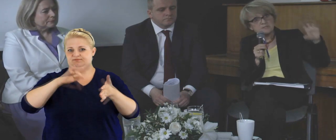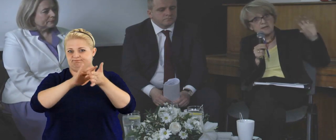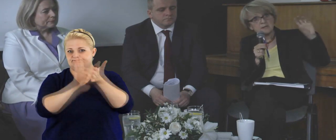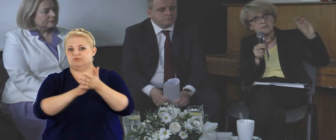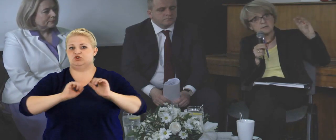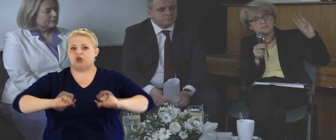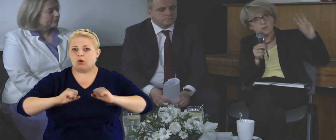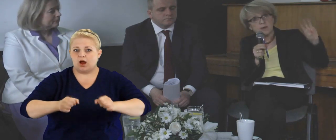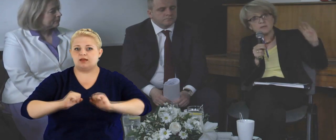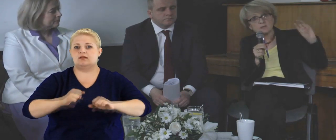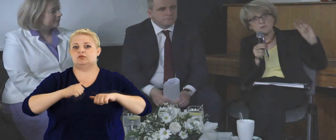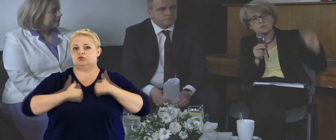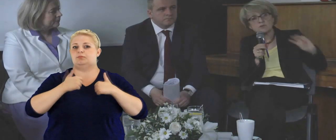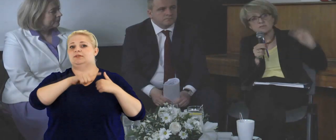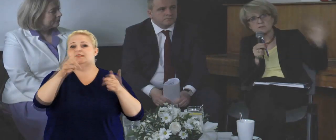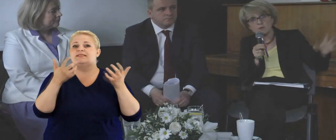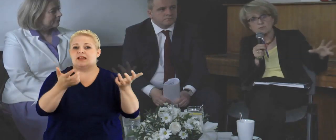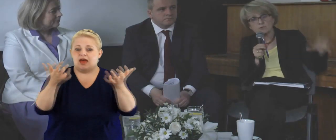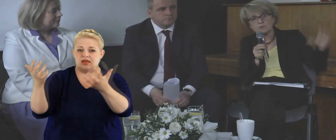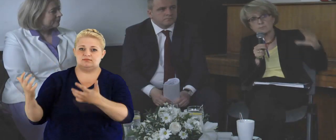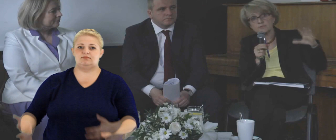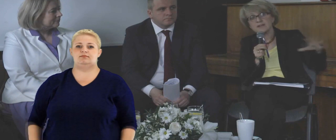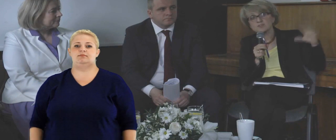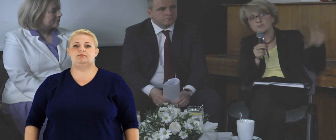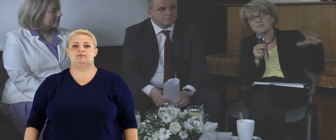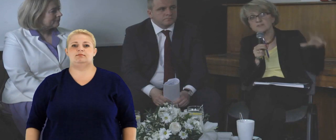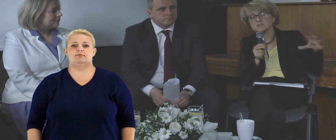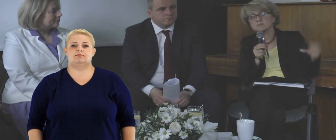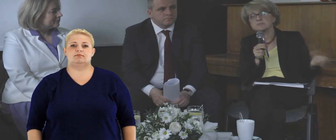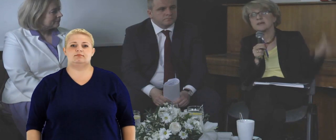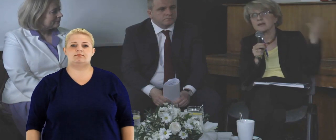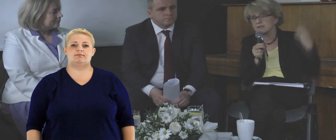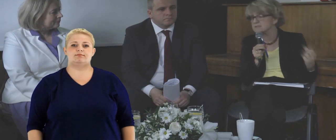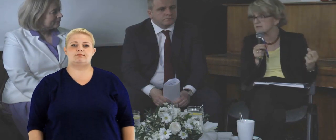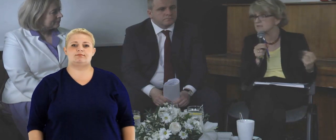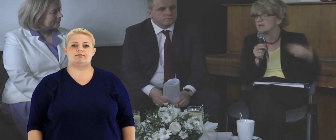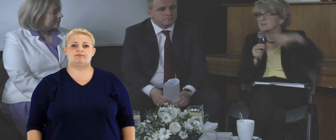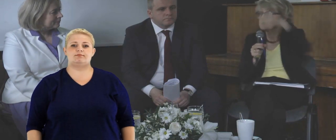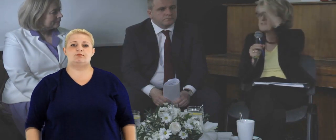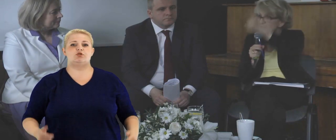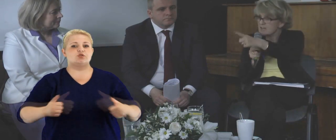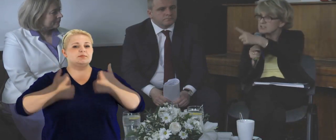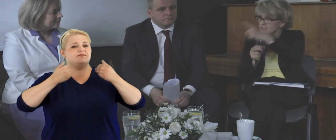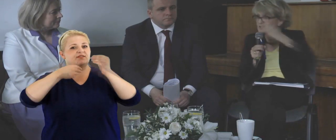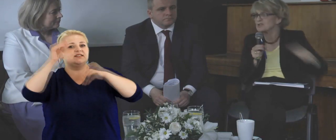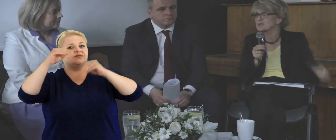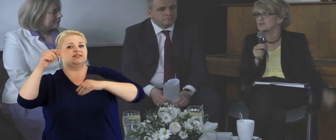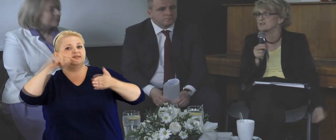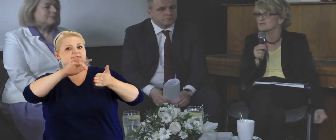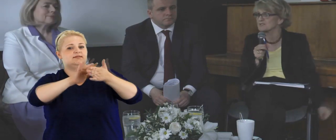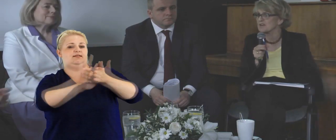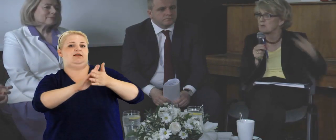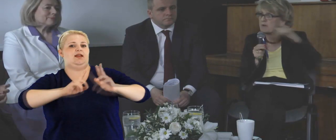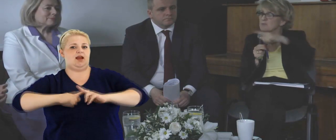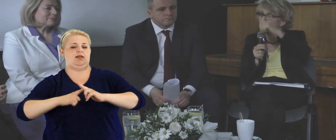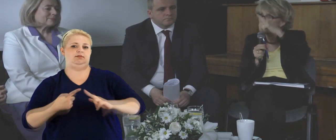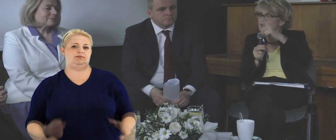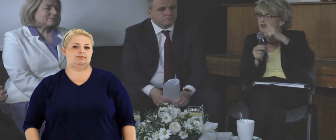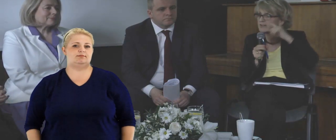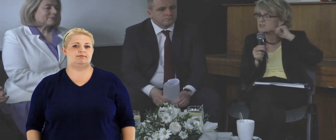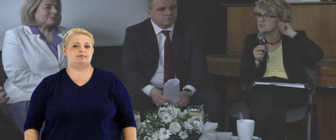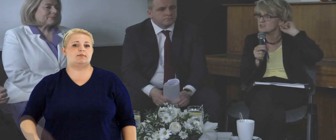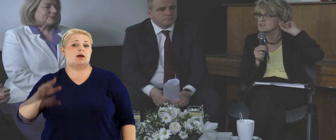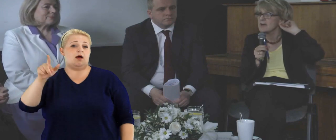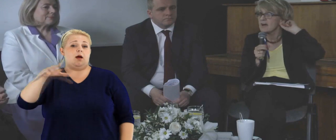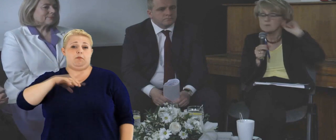wpisane działania, które można zrobić, które należy prowadzić, żeby zachęcać, żeby zwiększyć ilość zarejestrowanych, bo pan mówi,